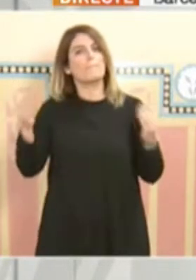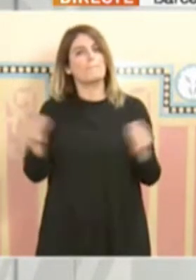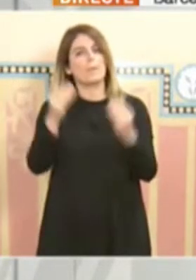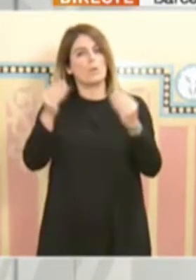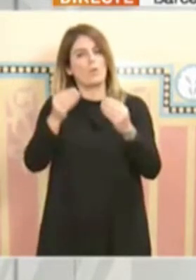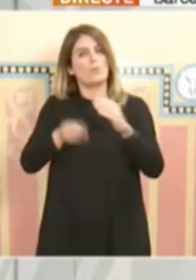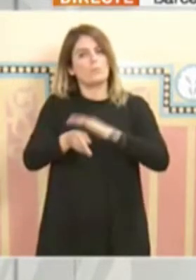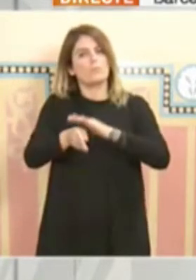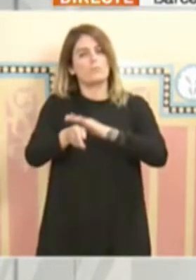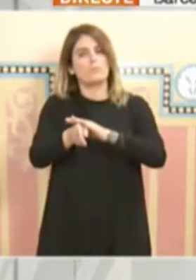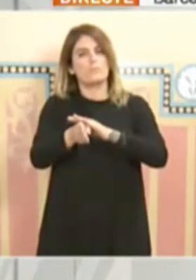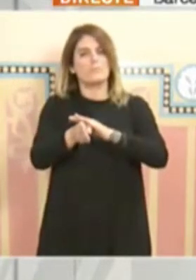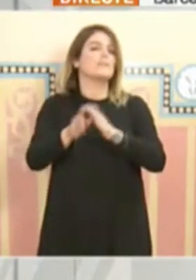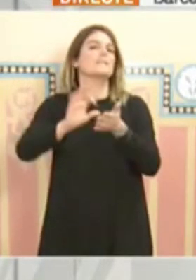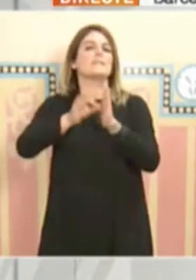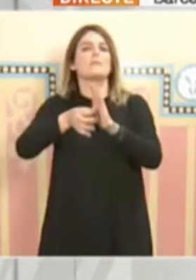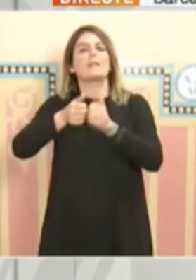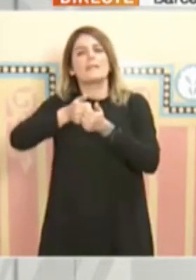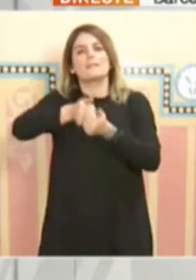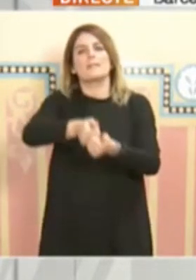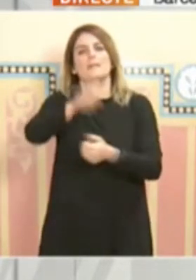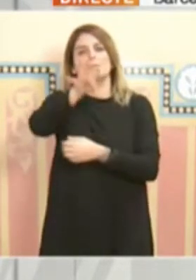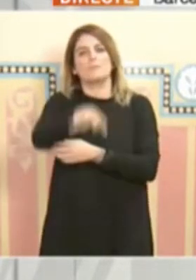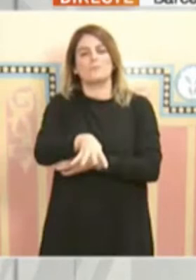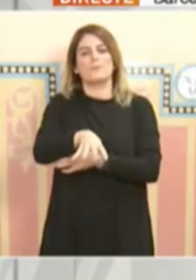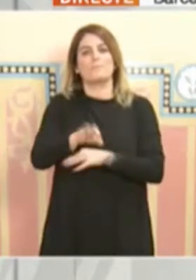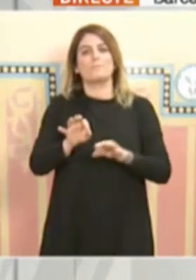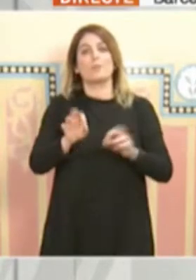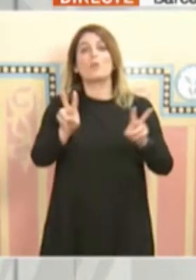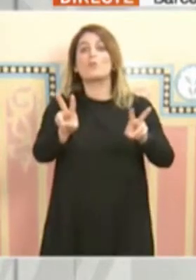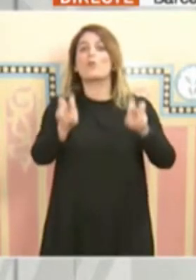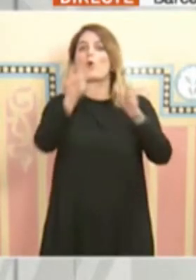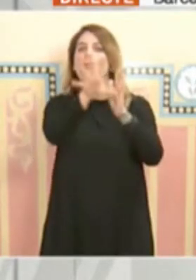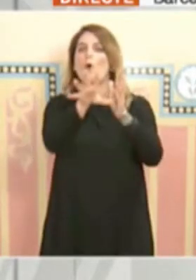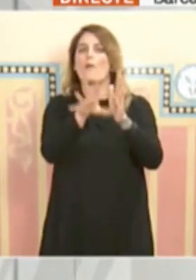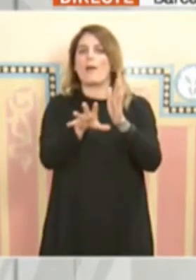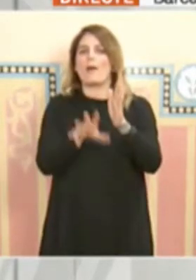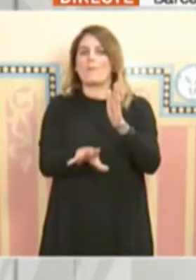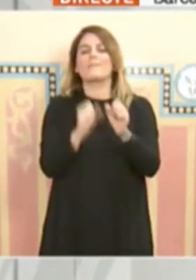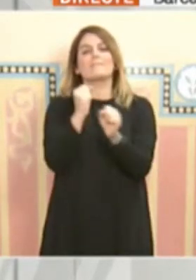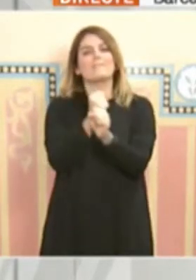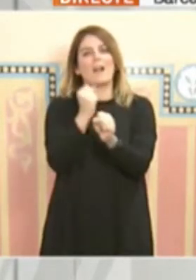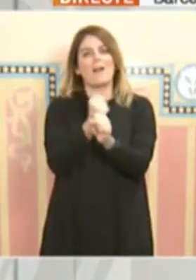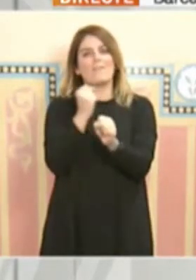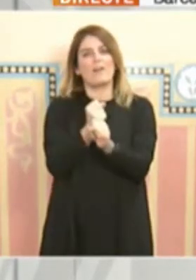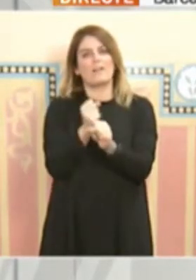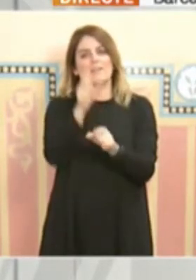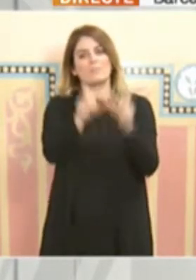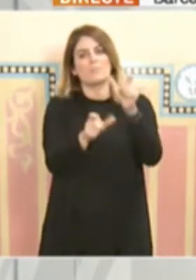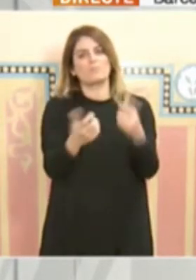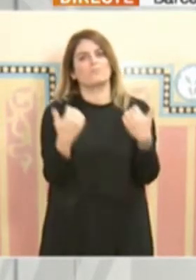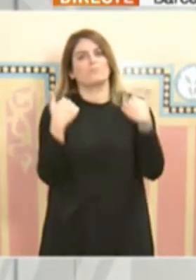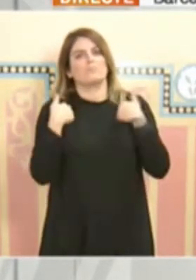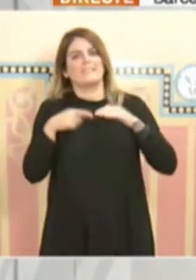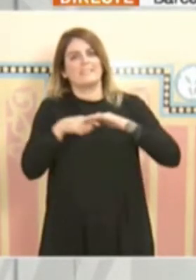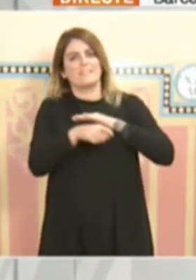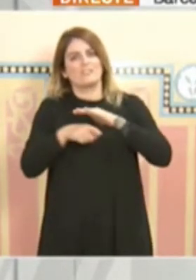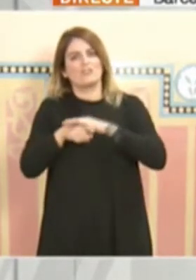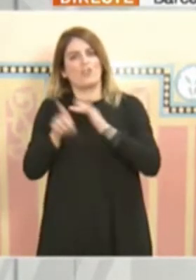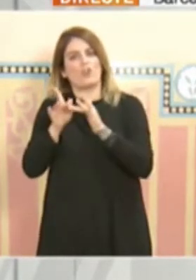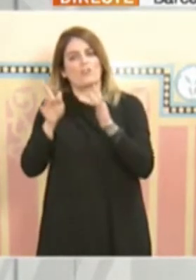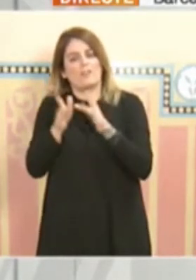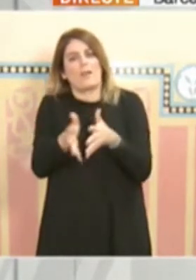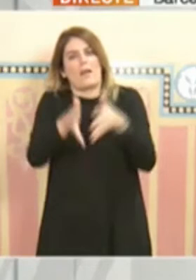rastreig a Catalunya. Aquest nou programa ens permet ampliar les tasques de les persones que es dediquen a la gestió dels